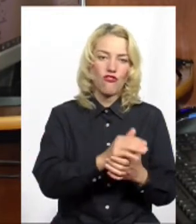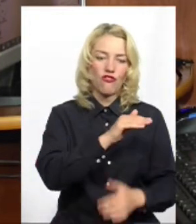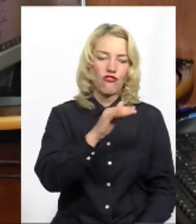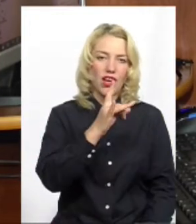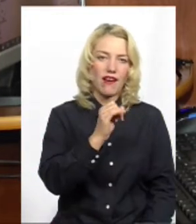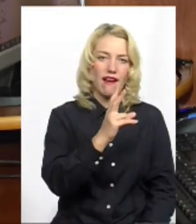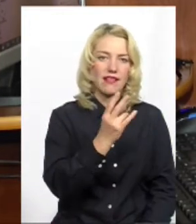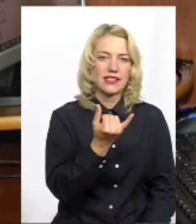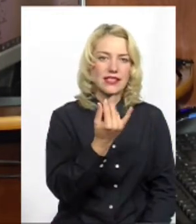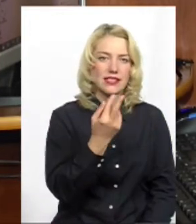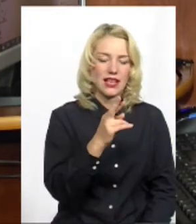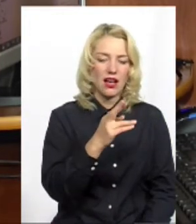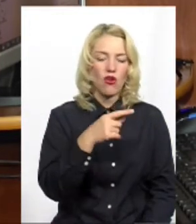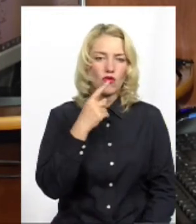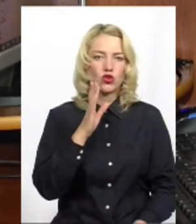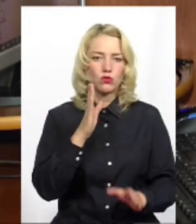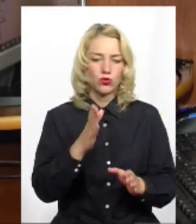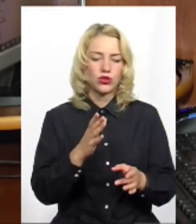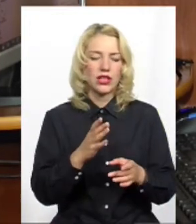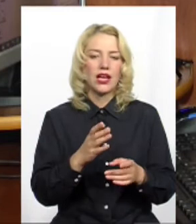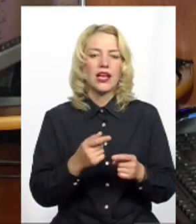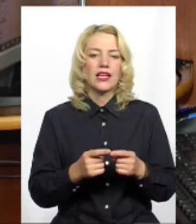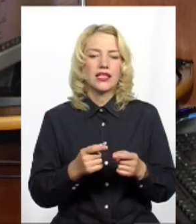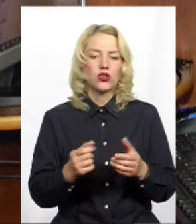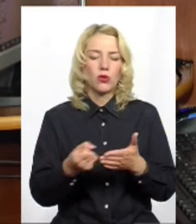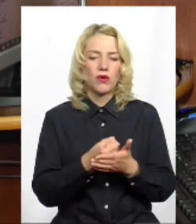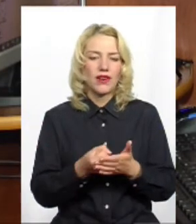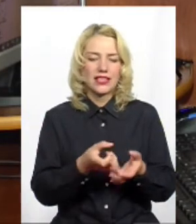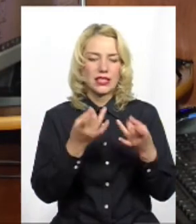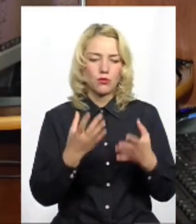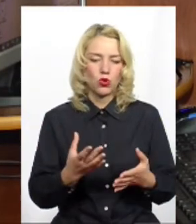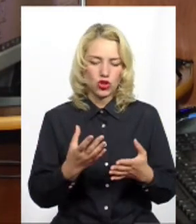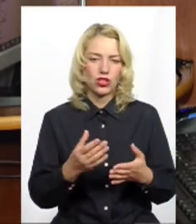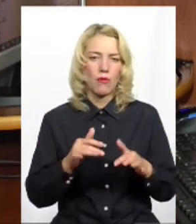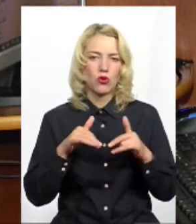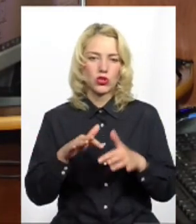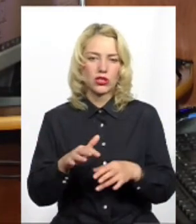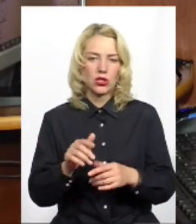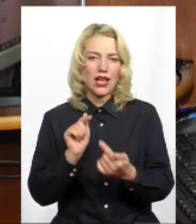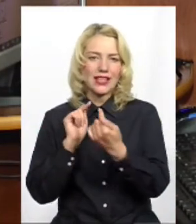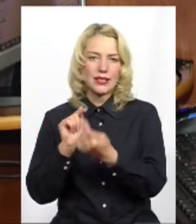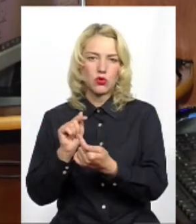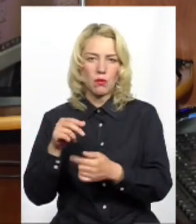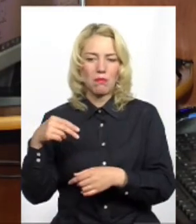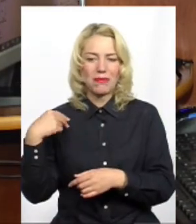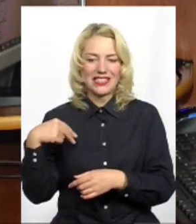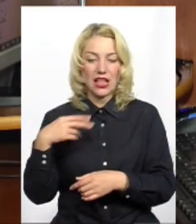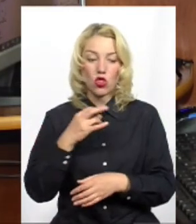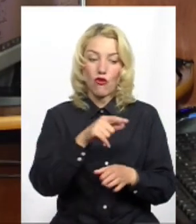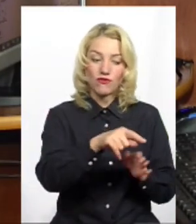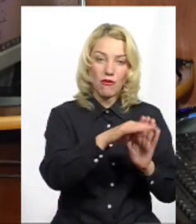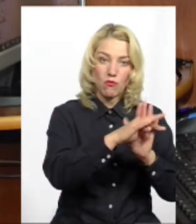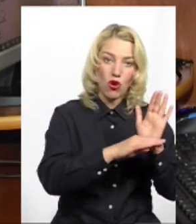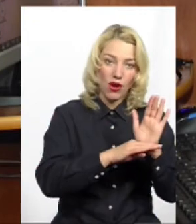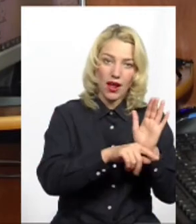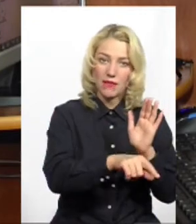вказує, що буде добиватись спрощеної процедури імпічменту президента. Хоча в програмі партії жодного слова про процедуру імпічменту президента